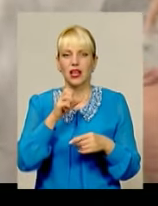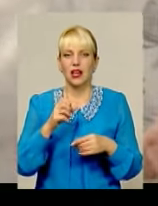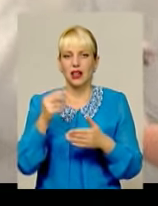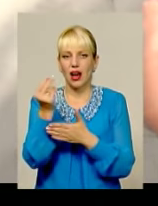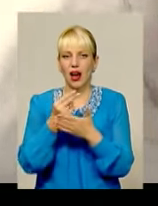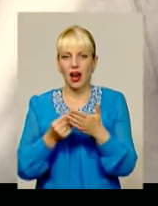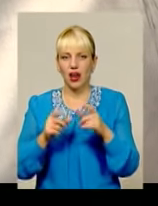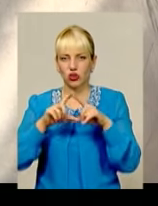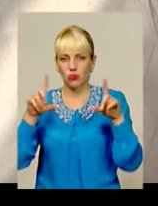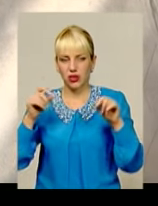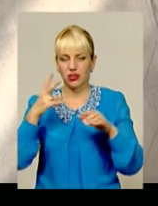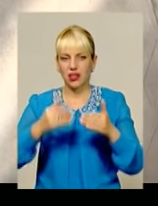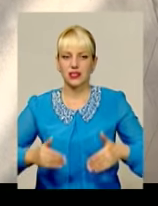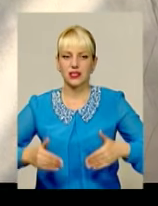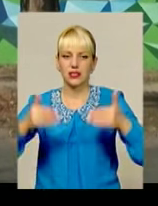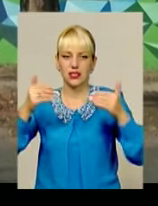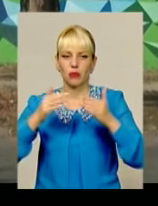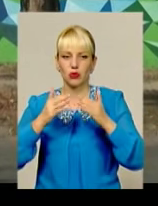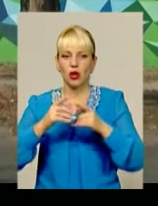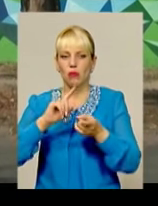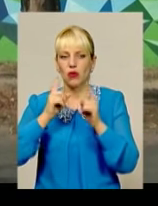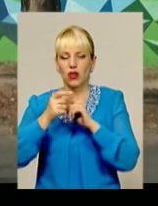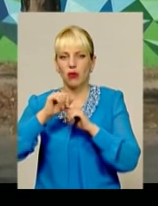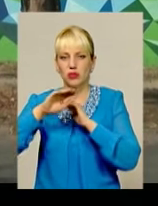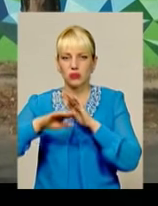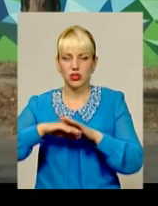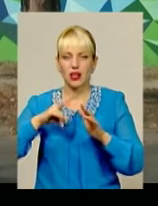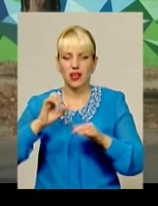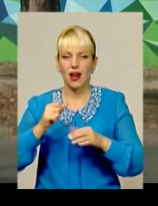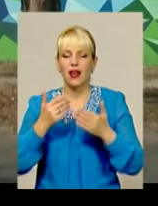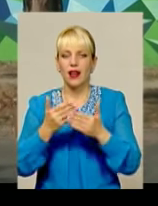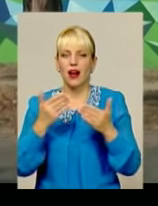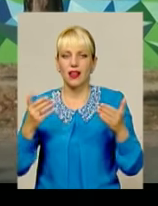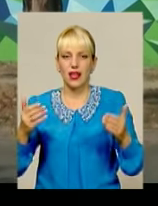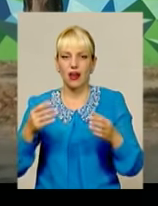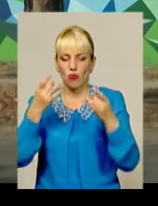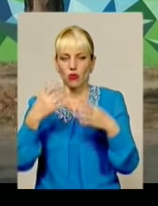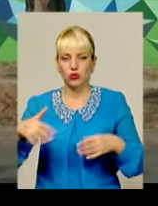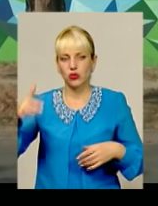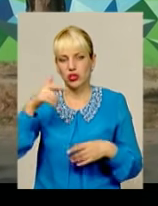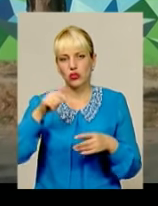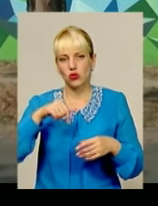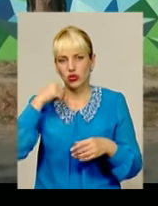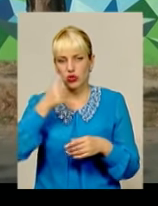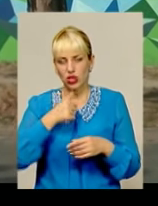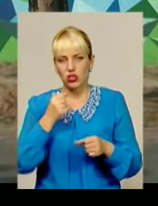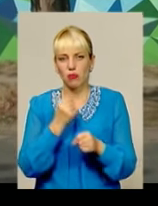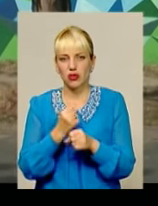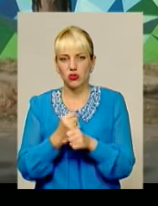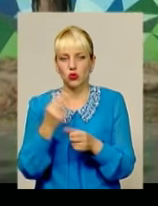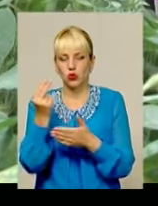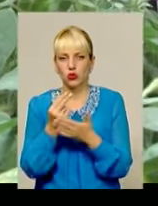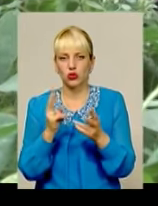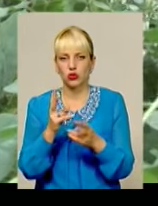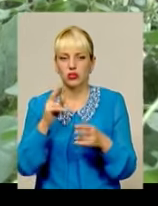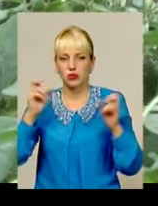стінах будинків, перетворивши кам'янець на свою рідну галерею «Просто неба». Цю традицію продовжили і цьогоріч. Над новим малюнком працюють художники,